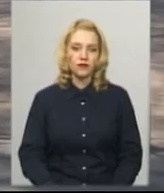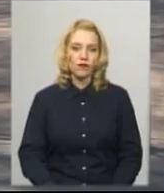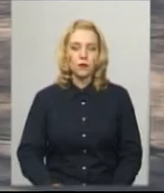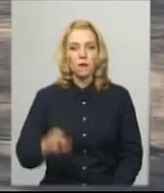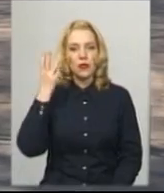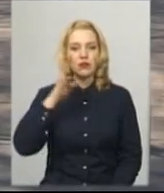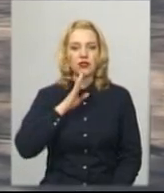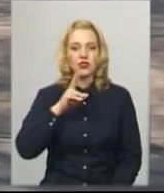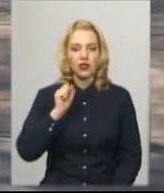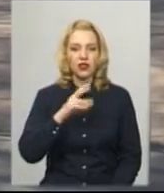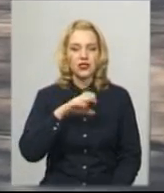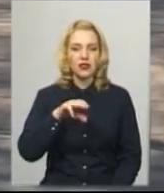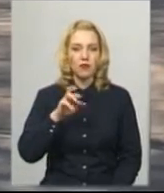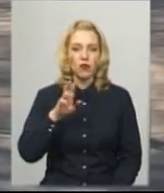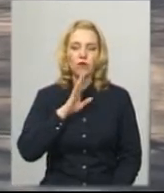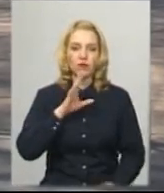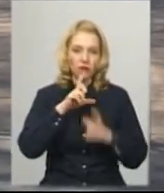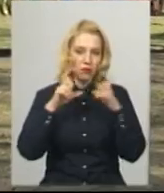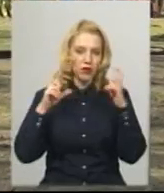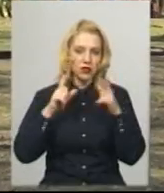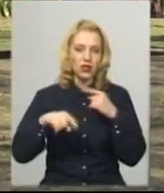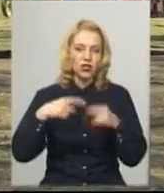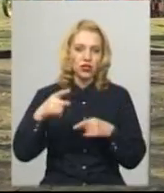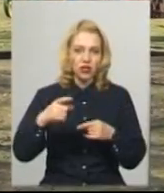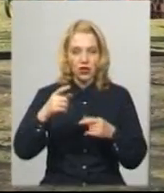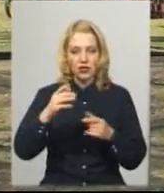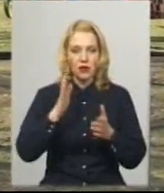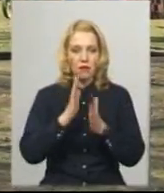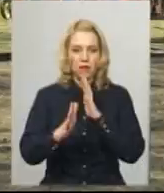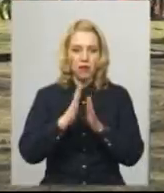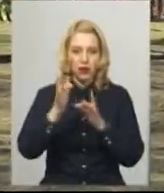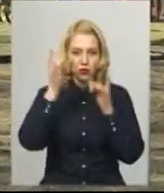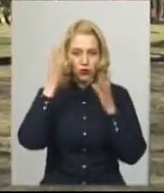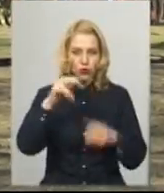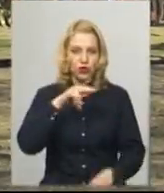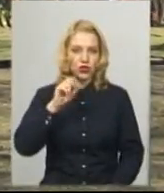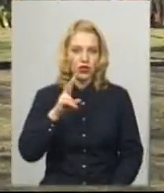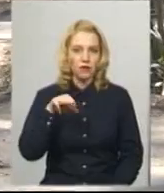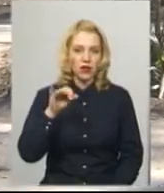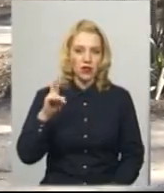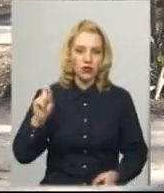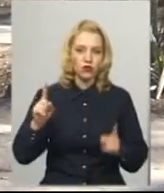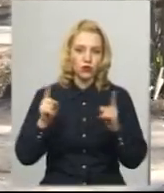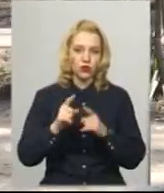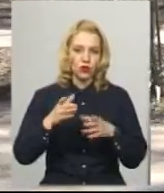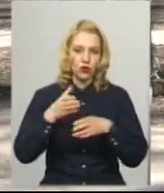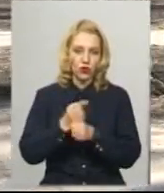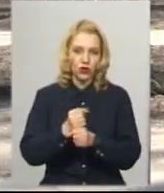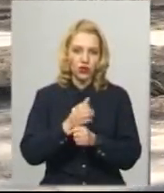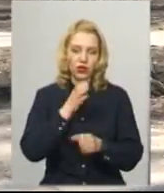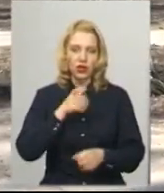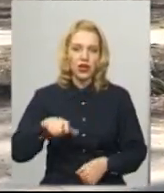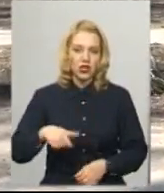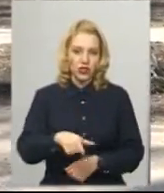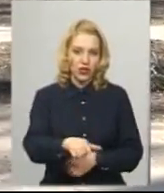Хмельничанка Ірина Степко у масці. Жінка йде додому через парк культури і відпочинку імені Михайла Чакмана, аби скоротити шлях. Рішення про закриття